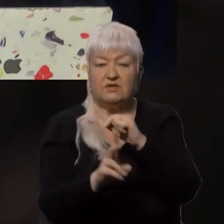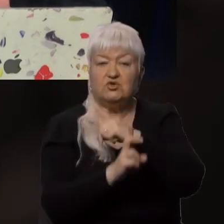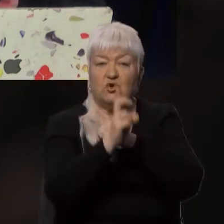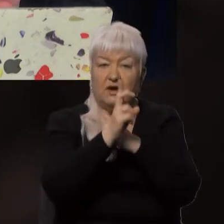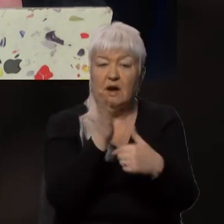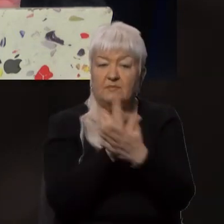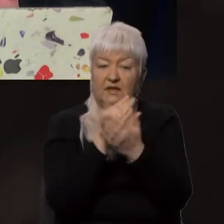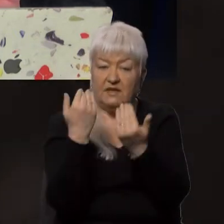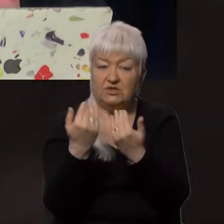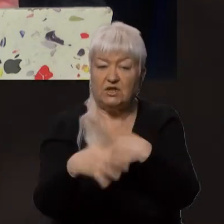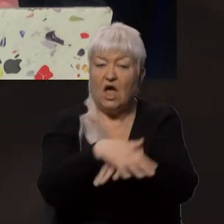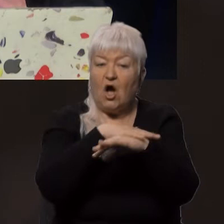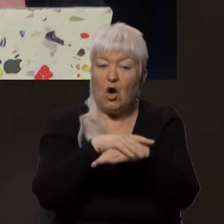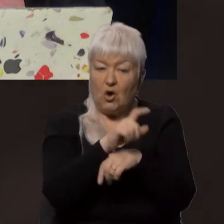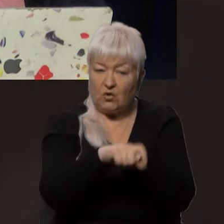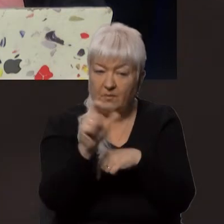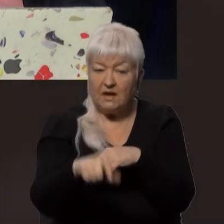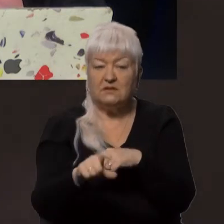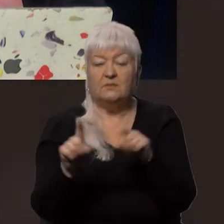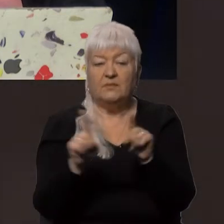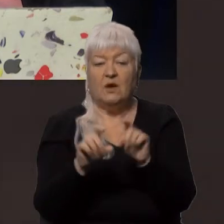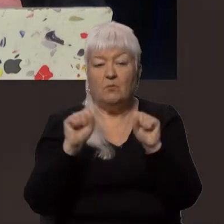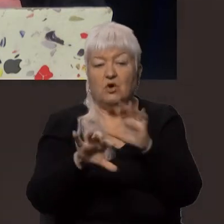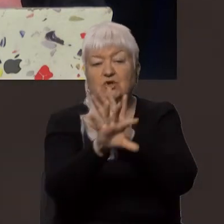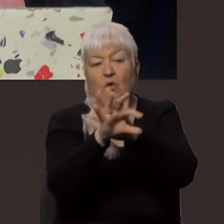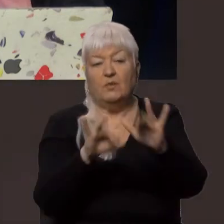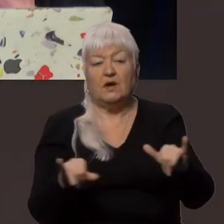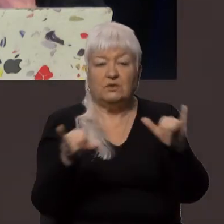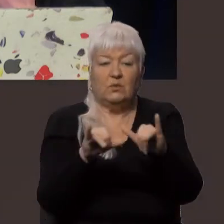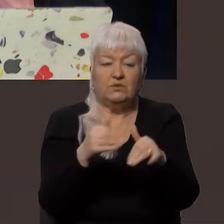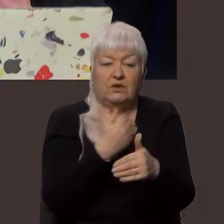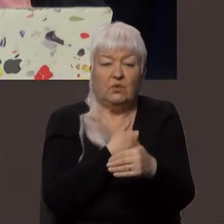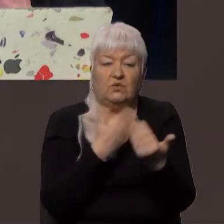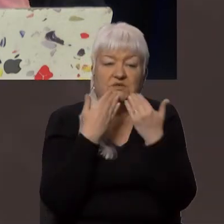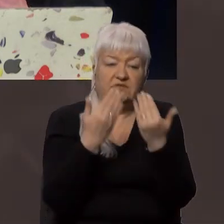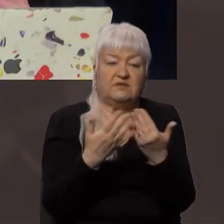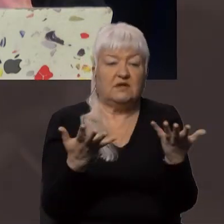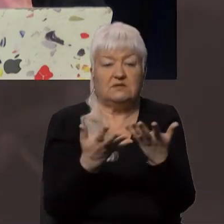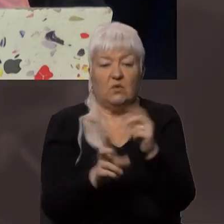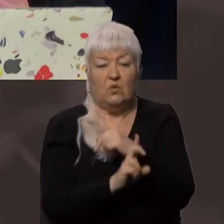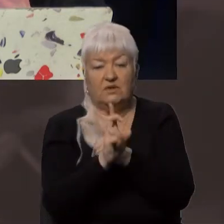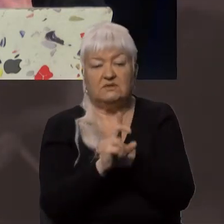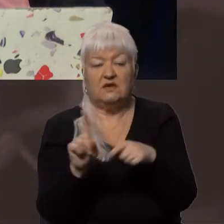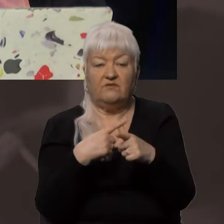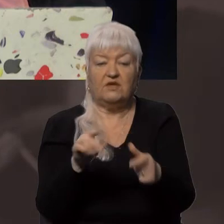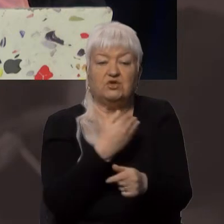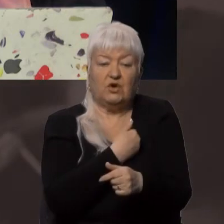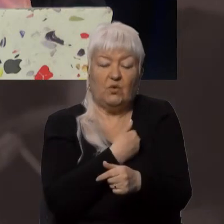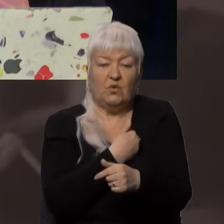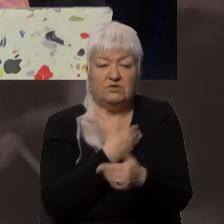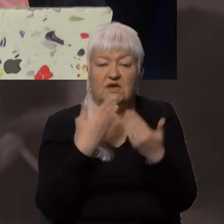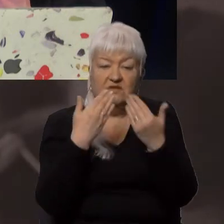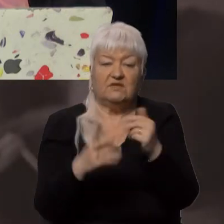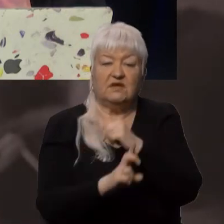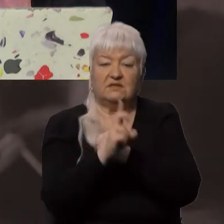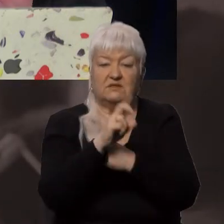так, кожна громада може обирати, до якої церкви вона хоче звертатися. І чи хоче звертатися до церкви, предстоятель якої